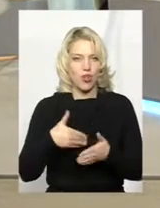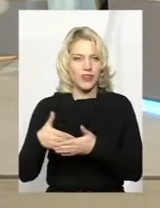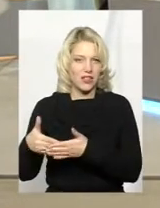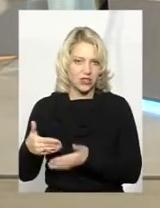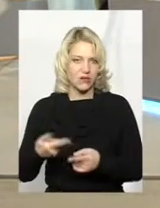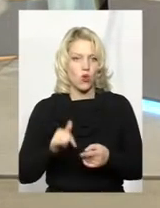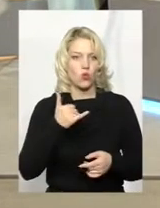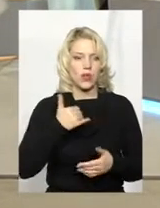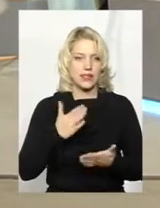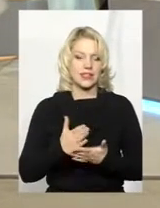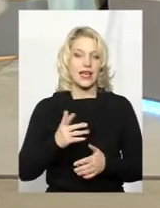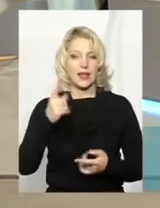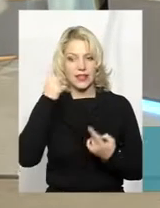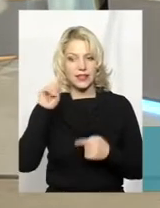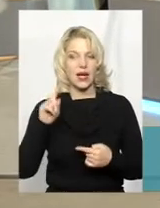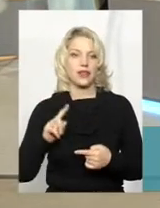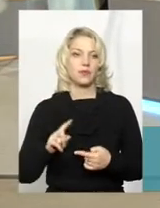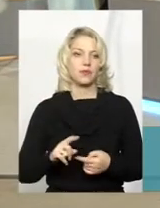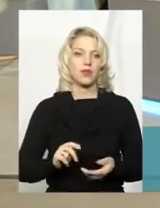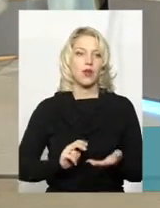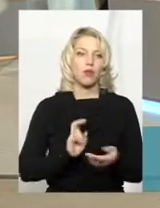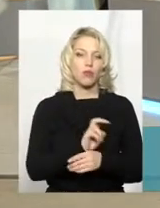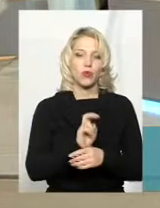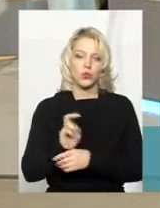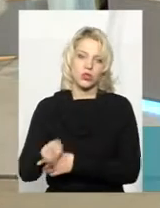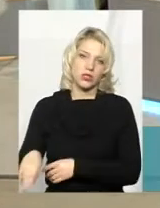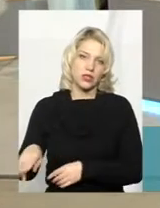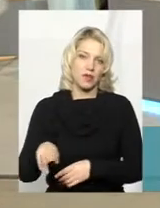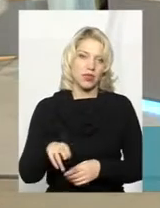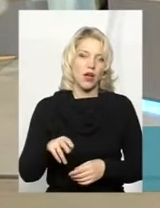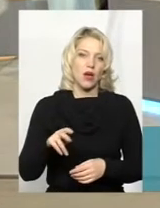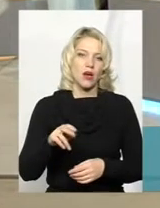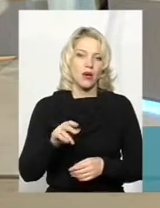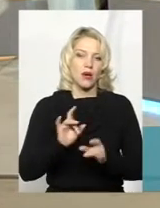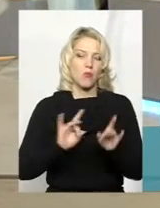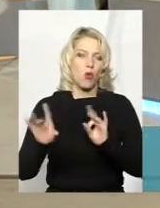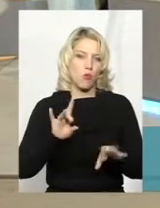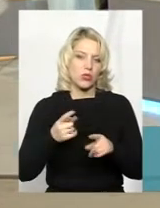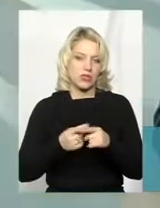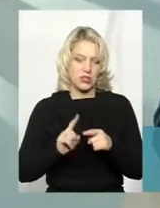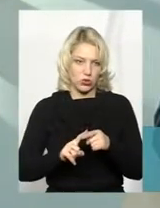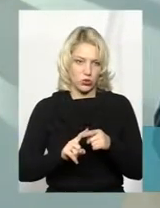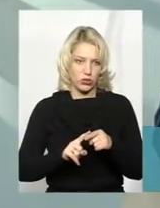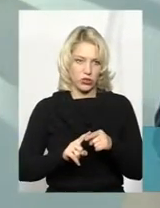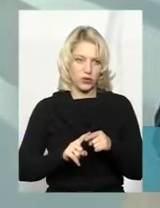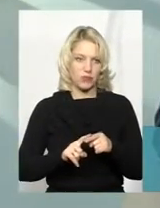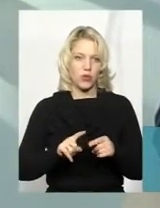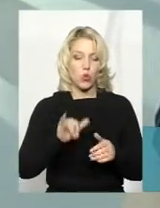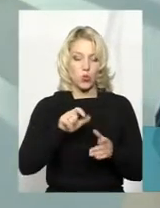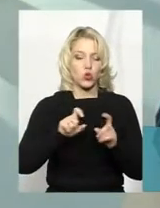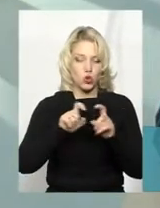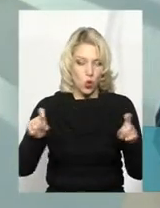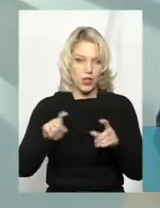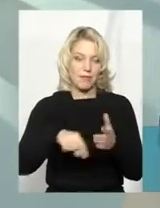Є в нас ідея пройтись з промоцією цього сайту по школах міста, тому що